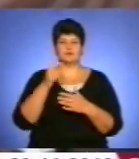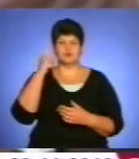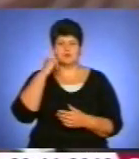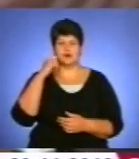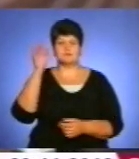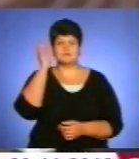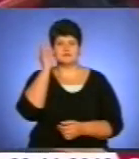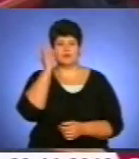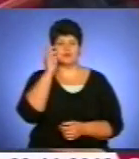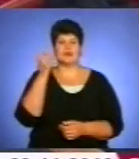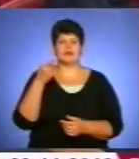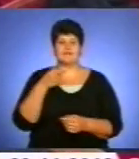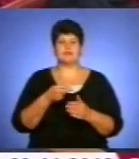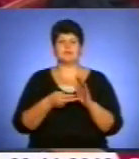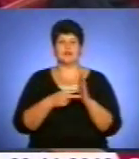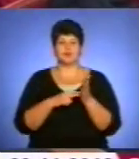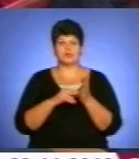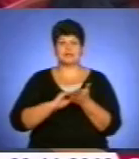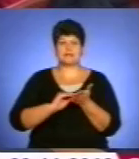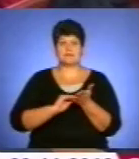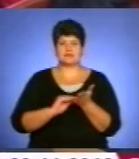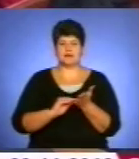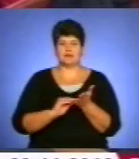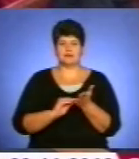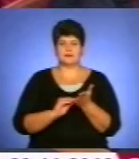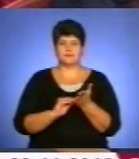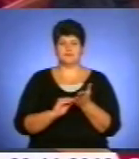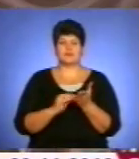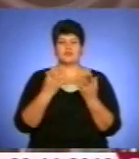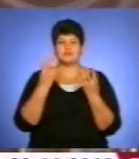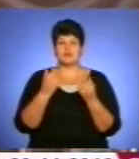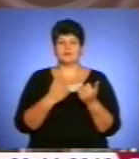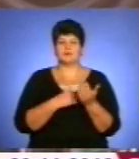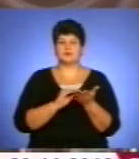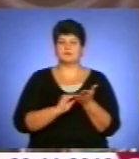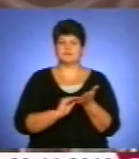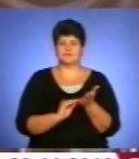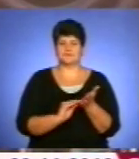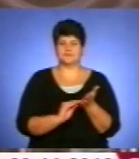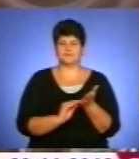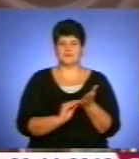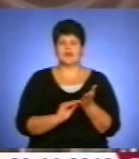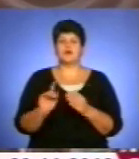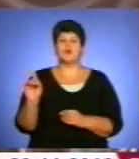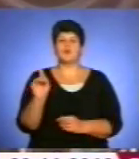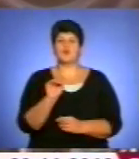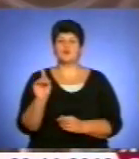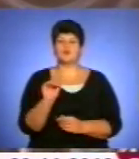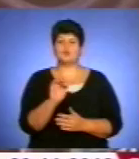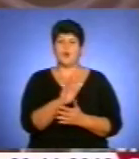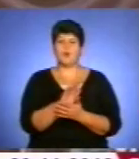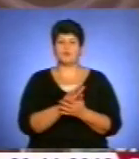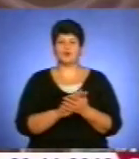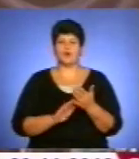які, до речі, він планує записати. Що я хочу написати? Що протягом того